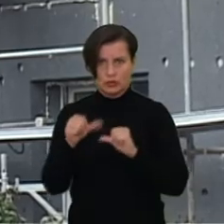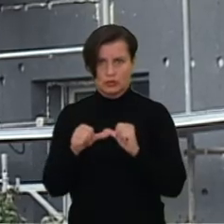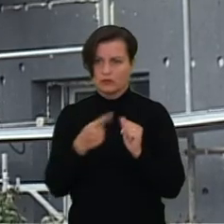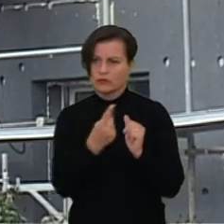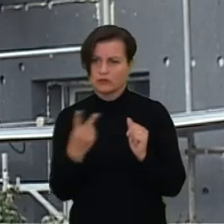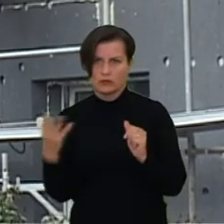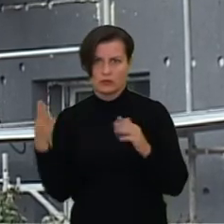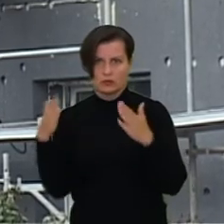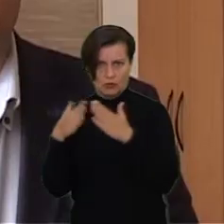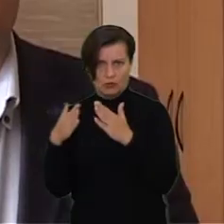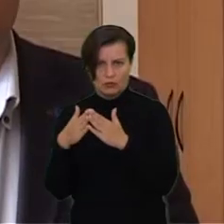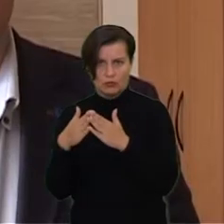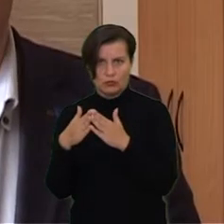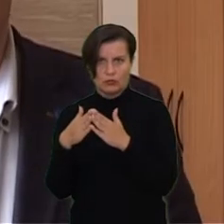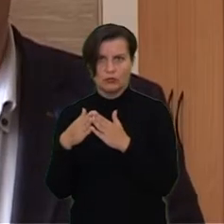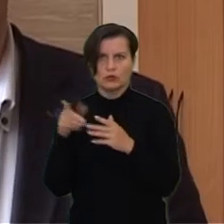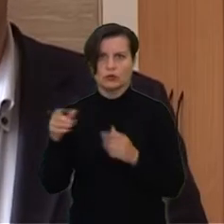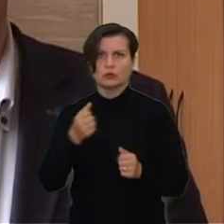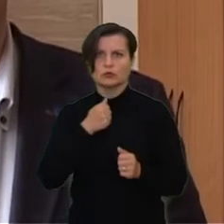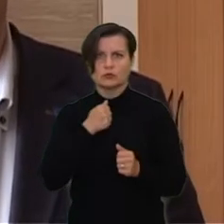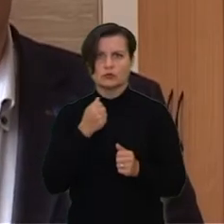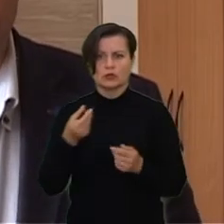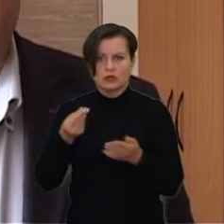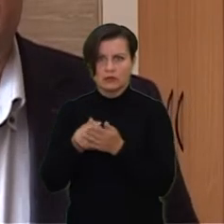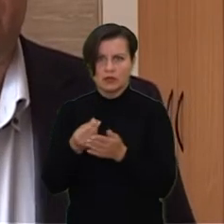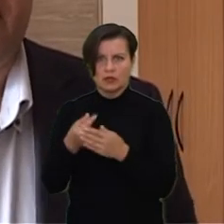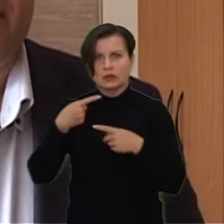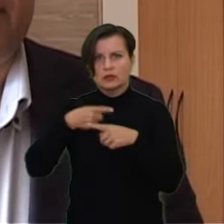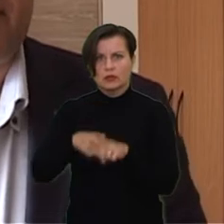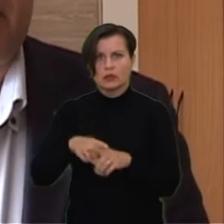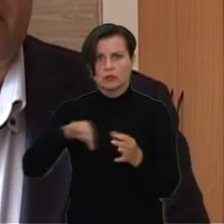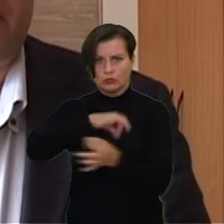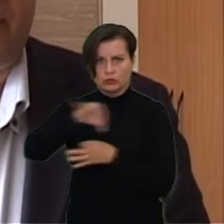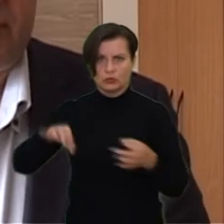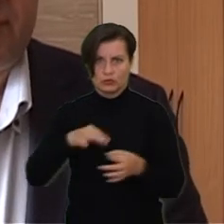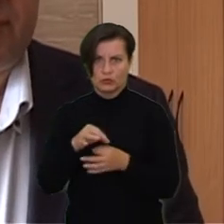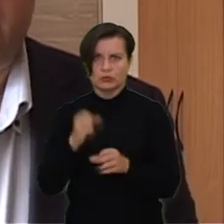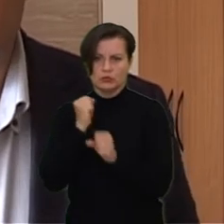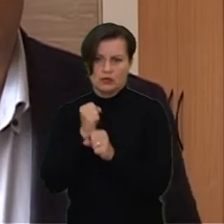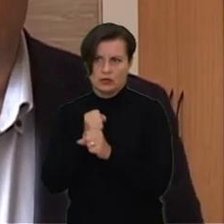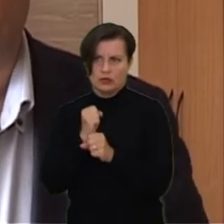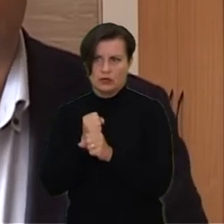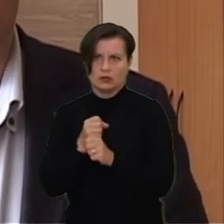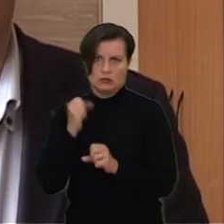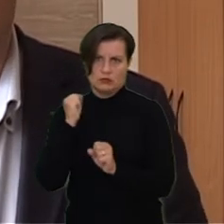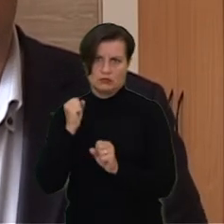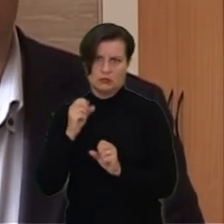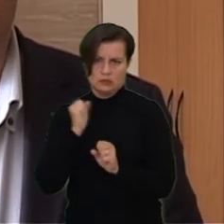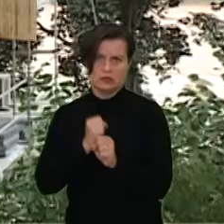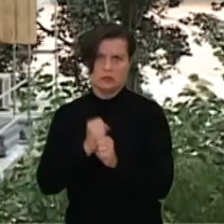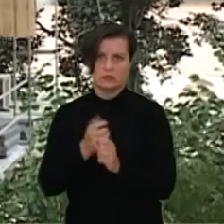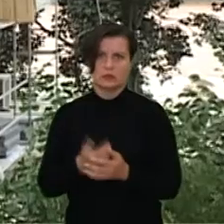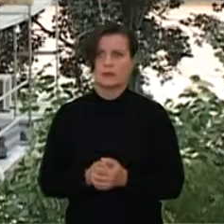vienas kvietimas šiems metams, keletai namų, kurie turi investicinius techninius projektus, dar šiais metais pradėti